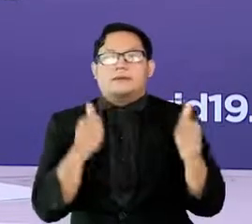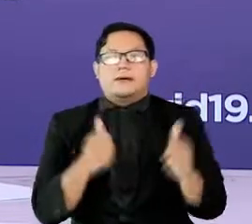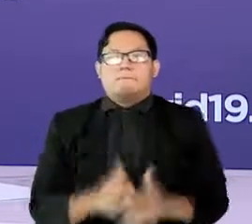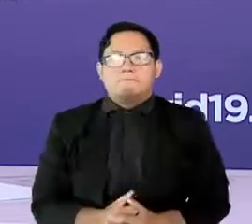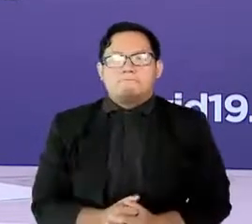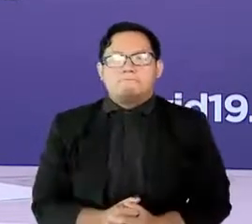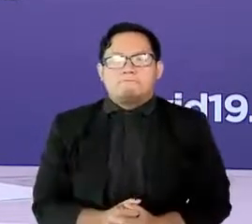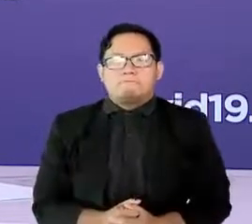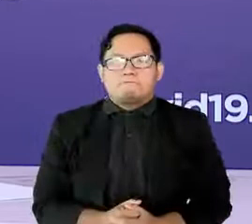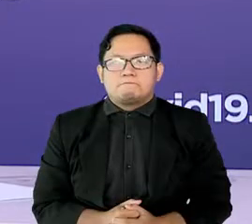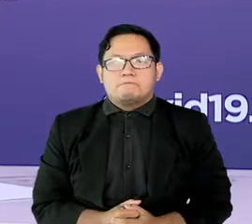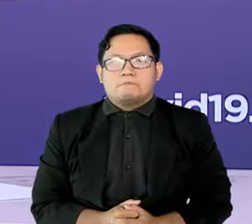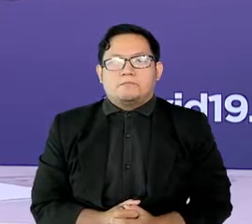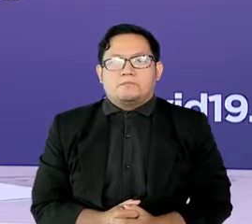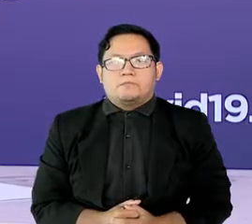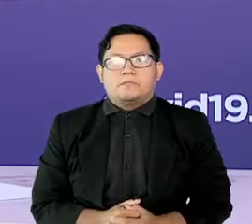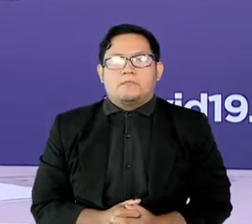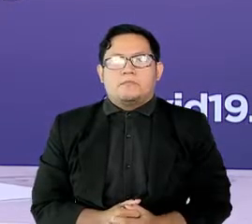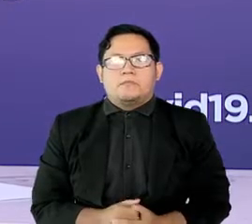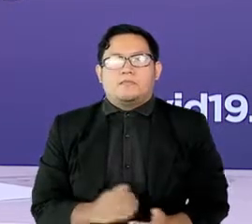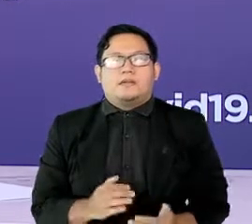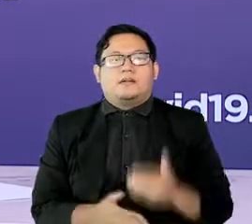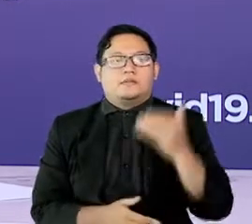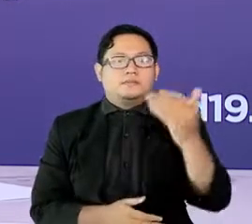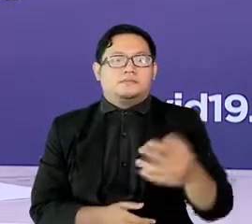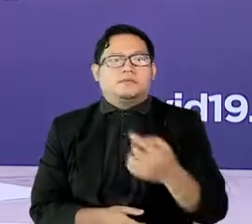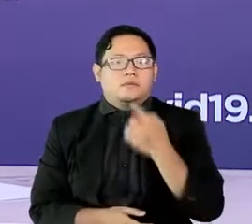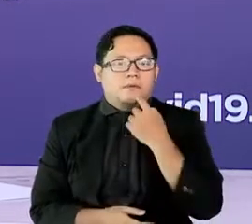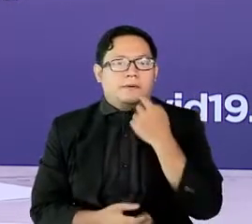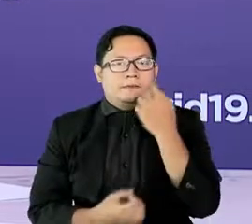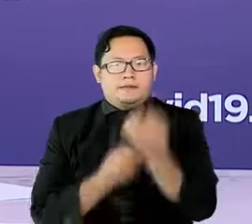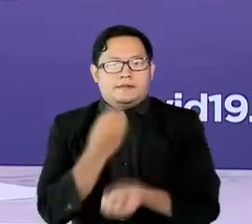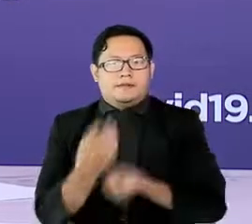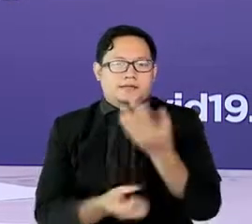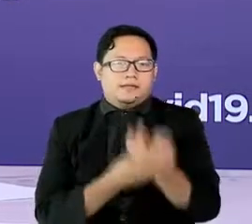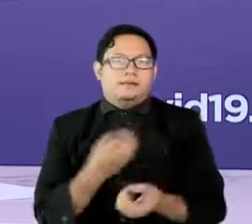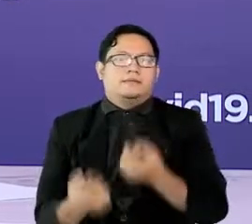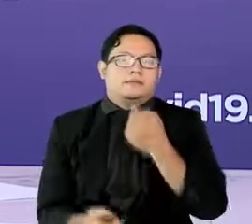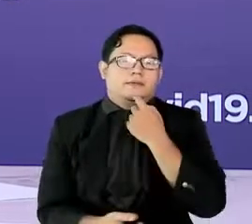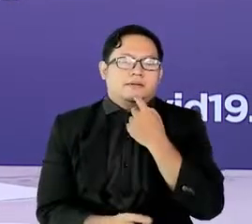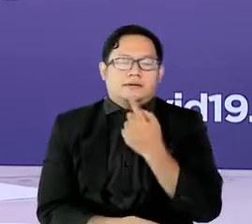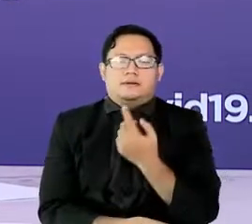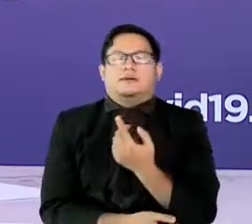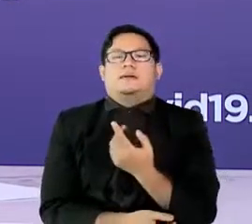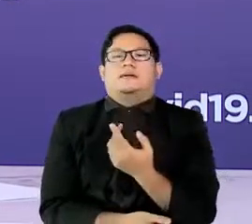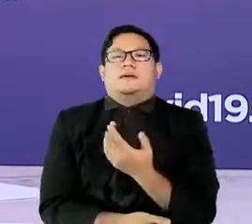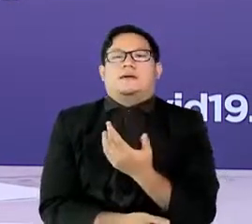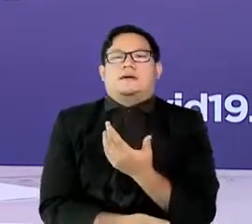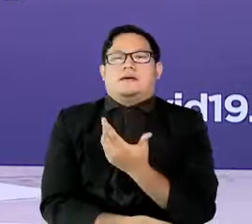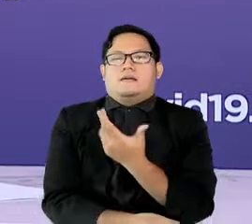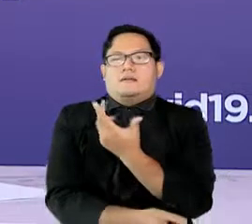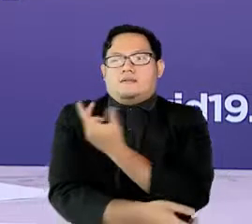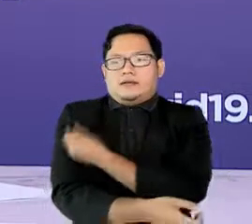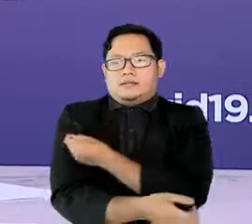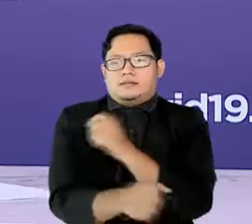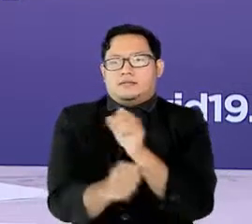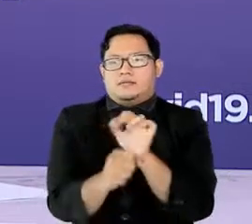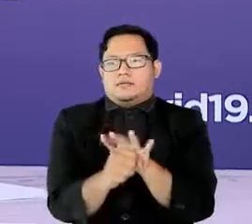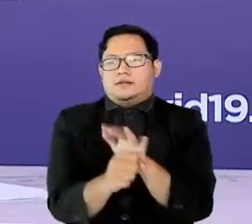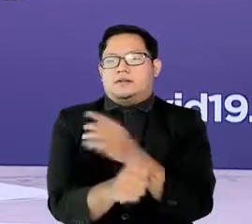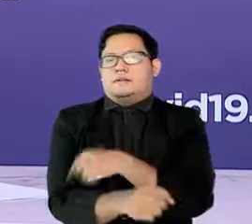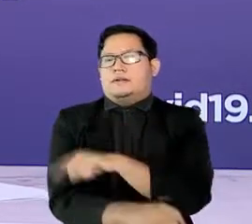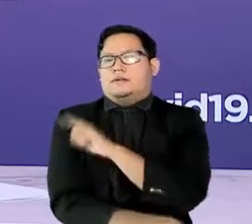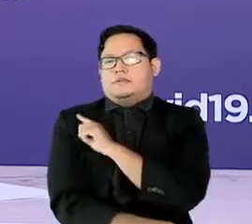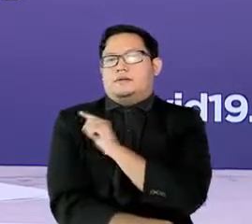Selanjutnya, saya akan mencoba menjelaskan terkait kemampuan vaksin COVID-19 di dalam dinamika